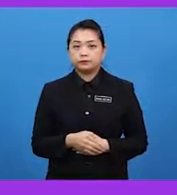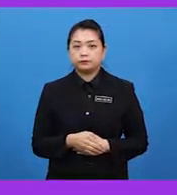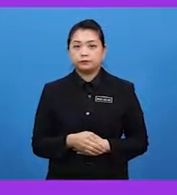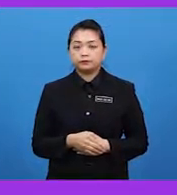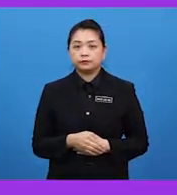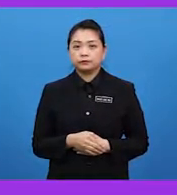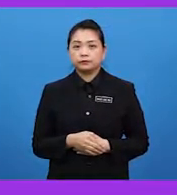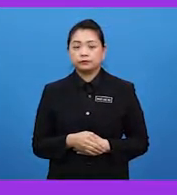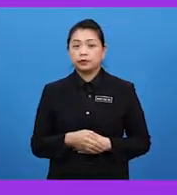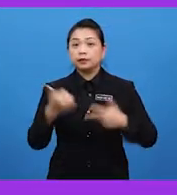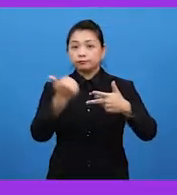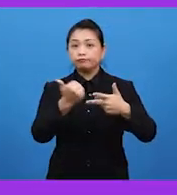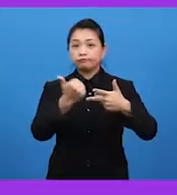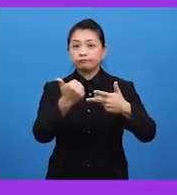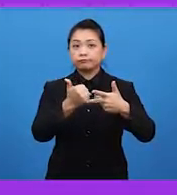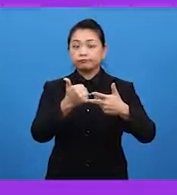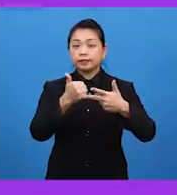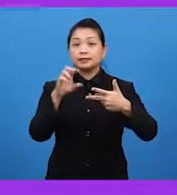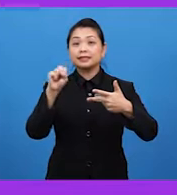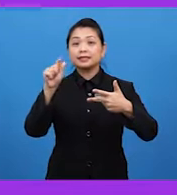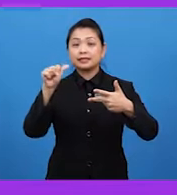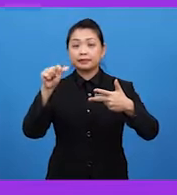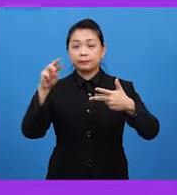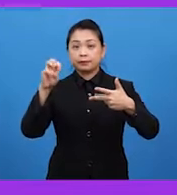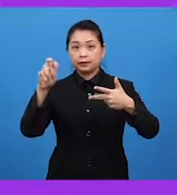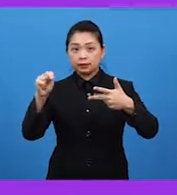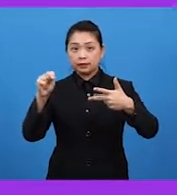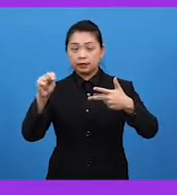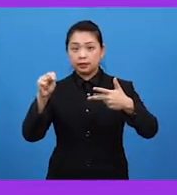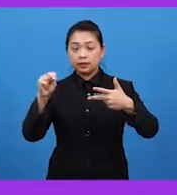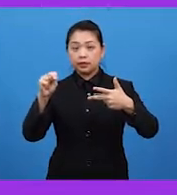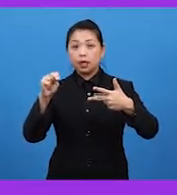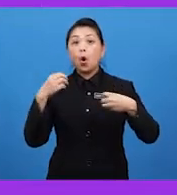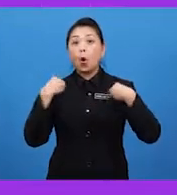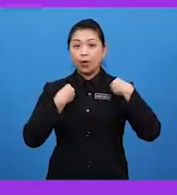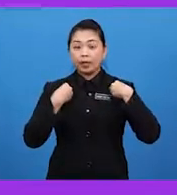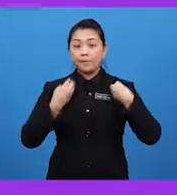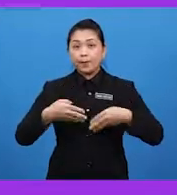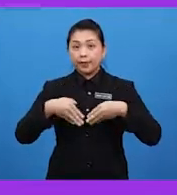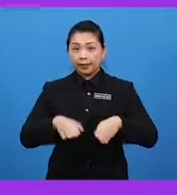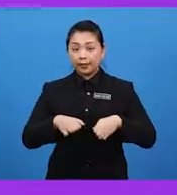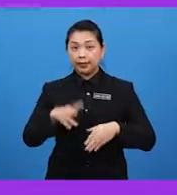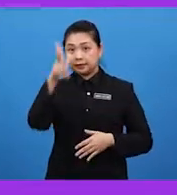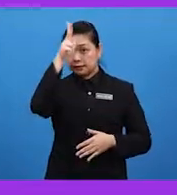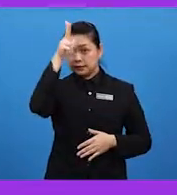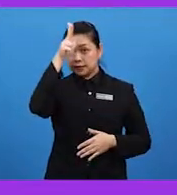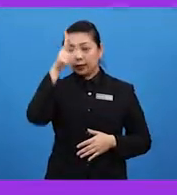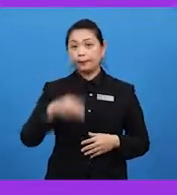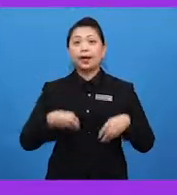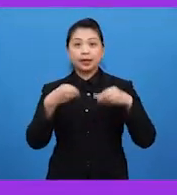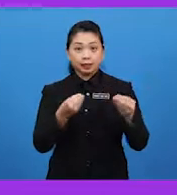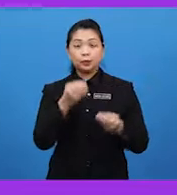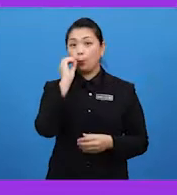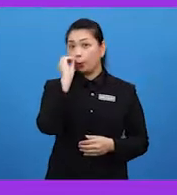Ketiga, stamen. Stamen ialah organ pembiakan jantan bagi bunga.